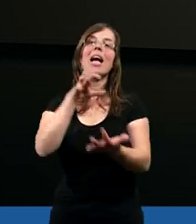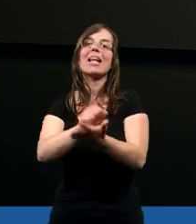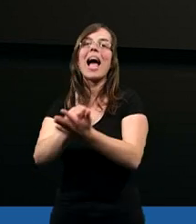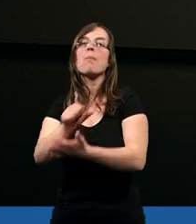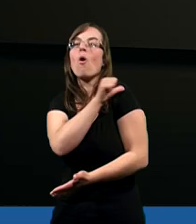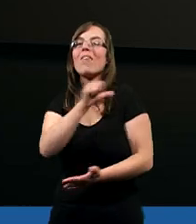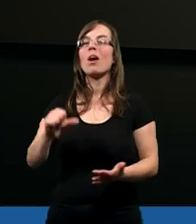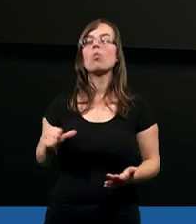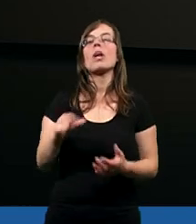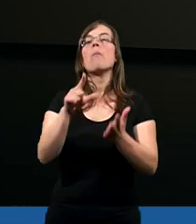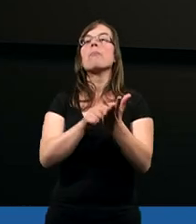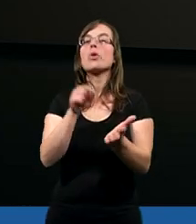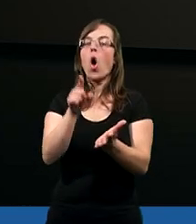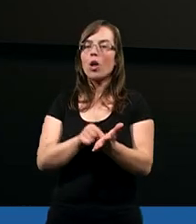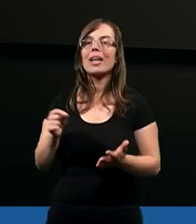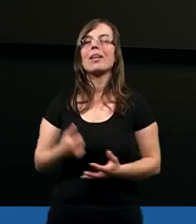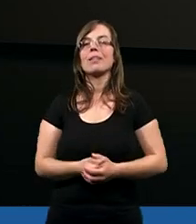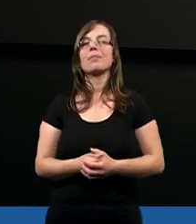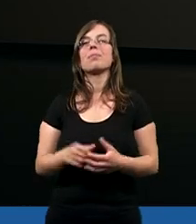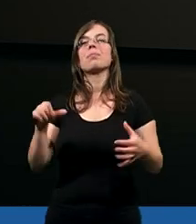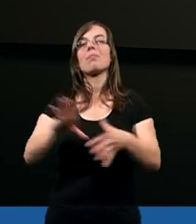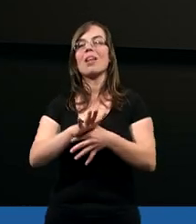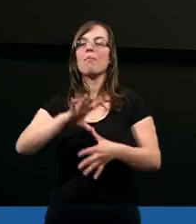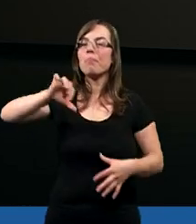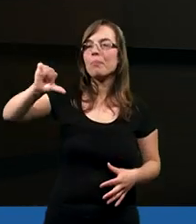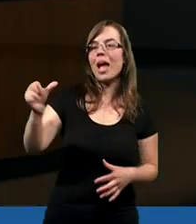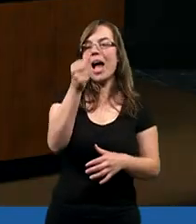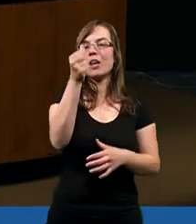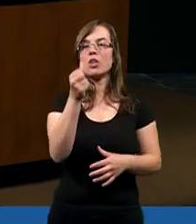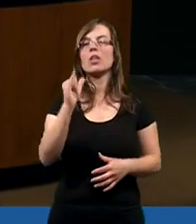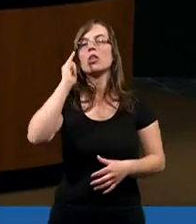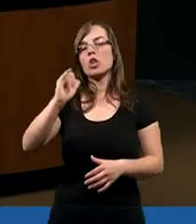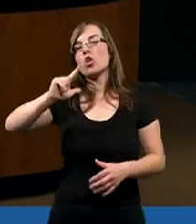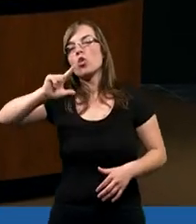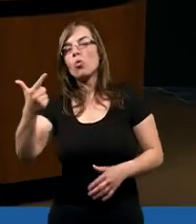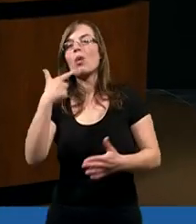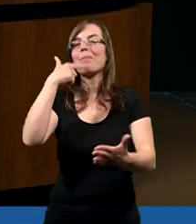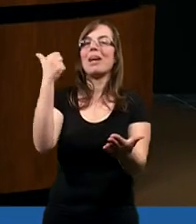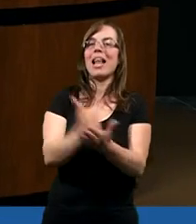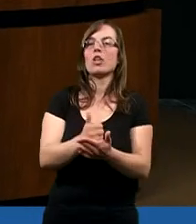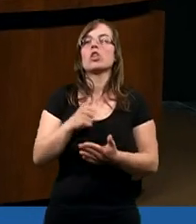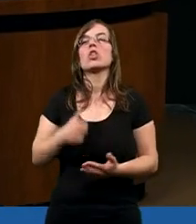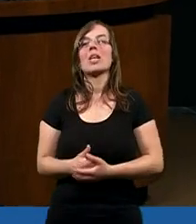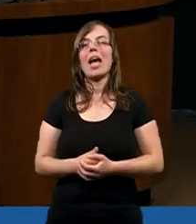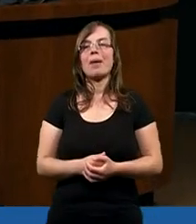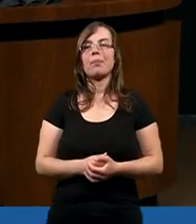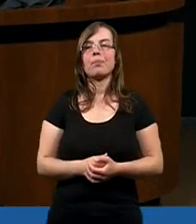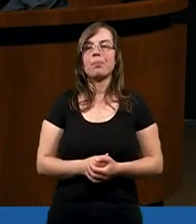zajmował się Piotr w pierwszym i w drugim liście.